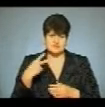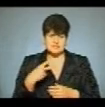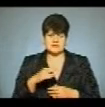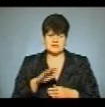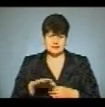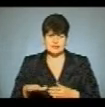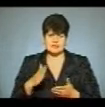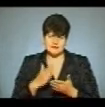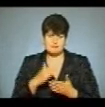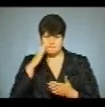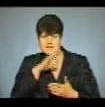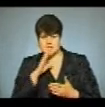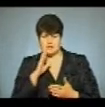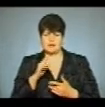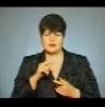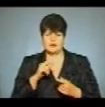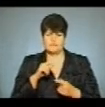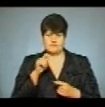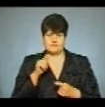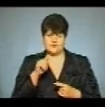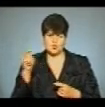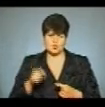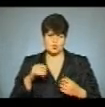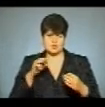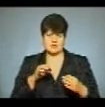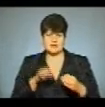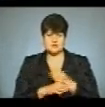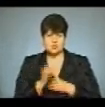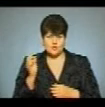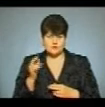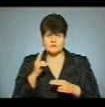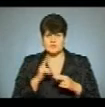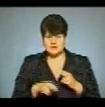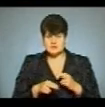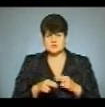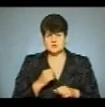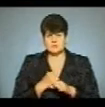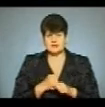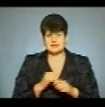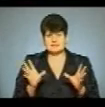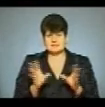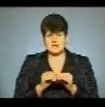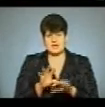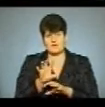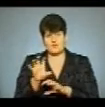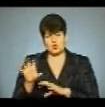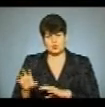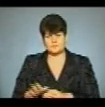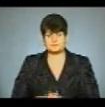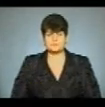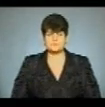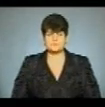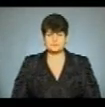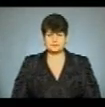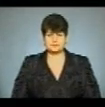батьки, яких воювали або воюють на Сході. В кінці уроку школярі та військові зробили спільне фото. Ірина Терлюк, Оксана Галіяш, новини на